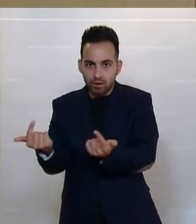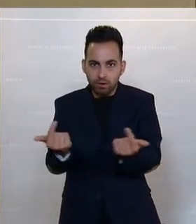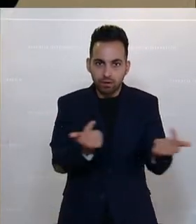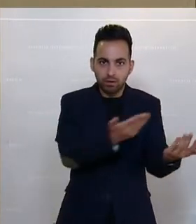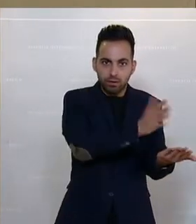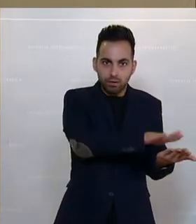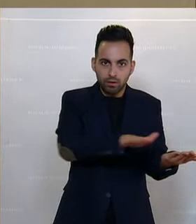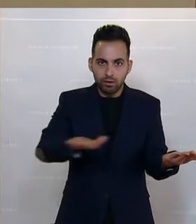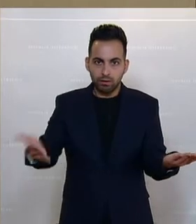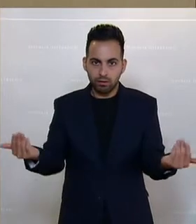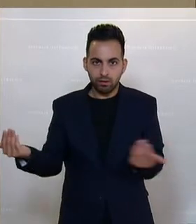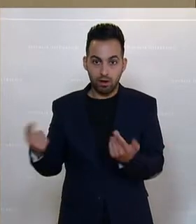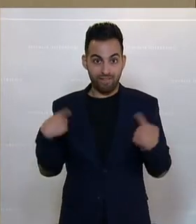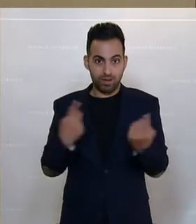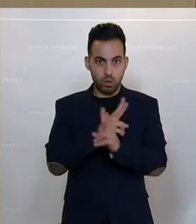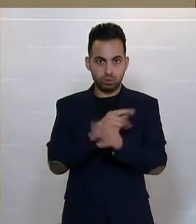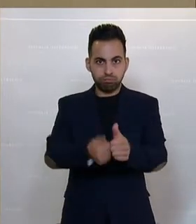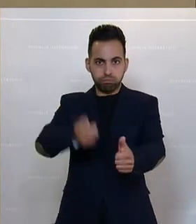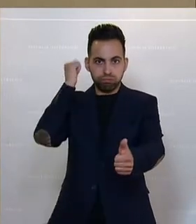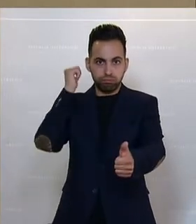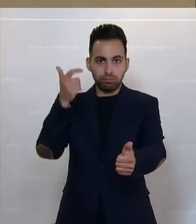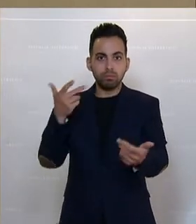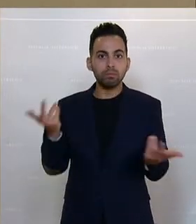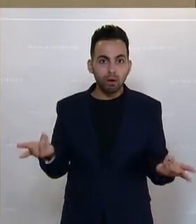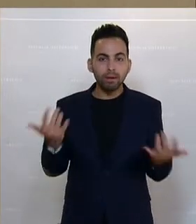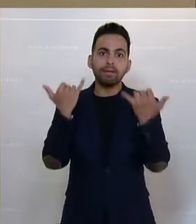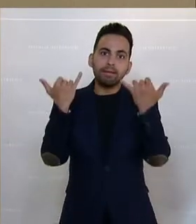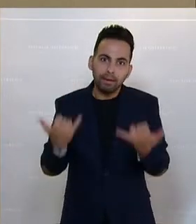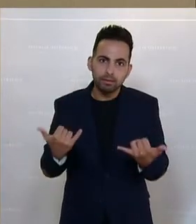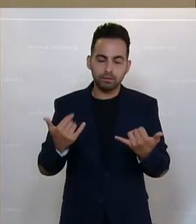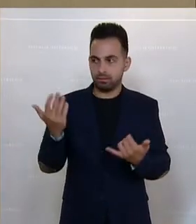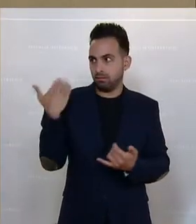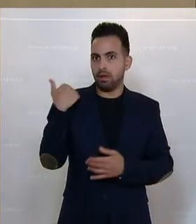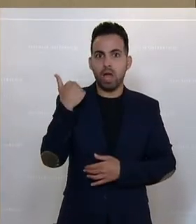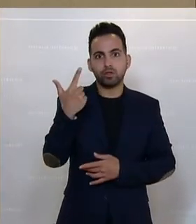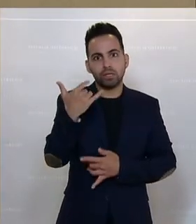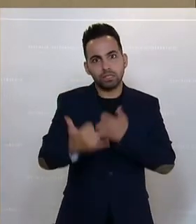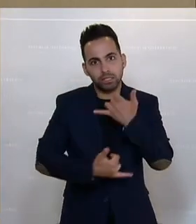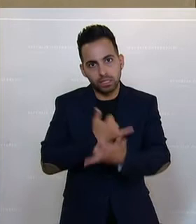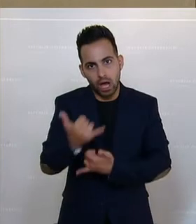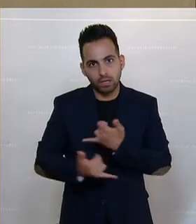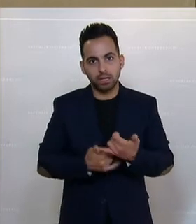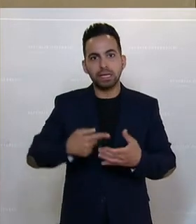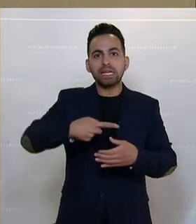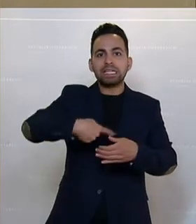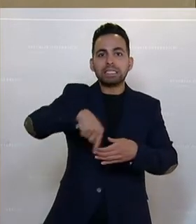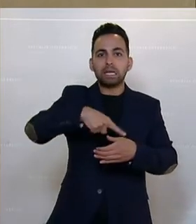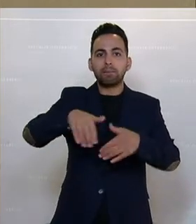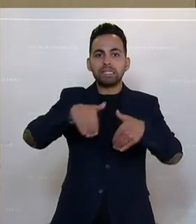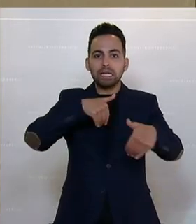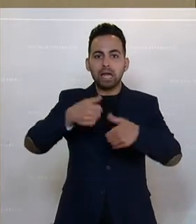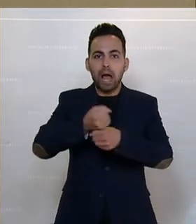sind schon wieder einmal 17 Schritte hinten und bitten jetzt die seit 21 Jahren tätige interministrielle Arbeitsgruppe